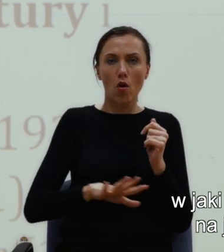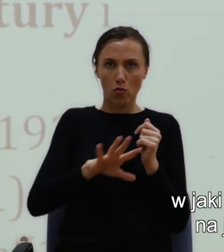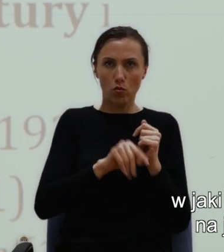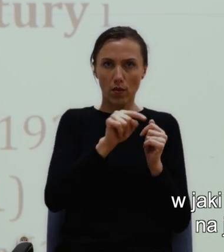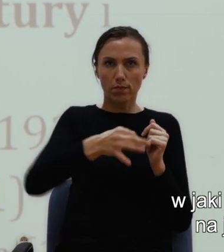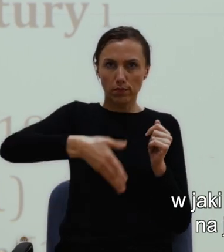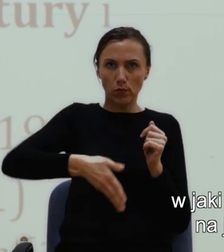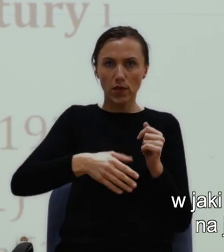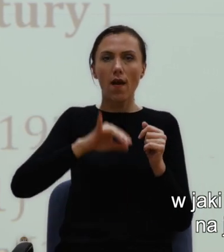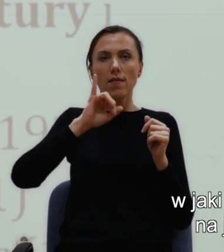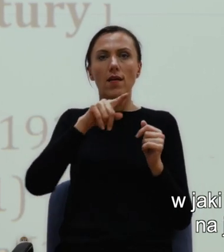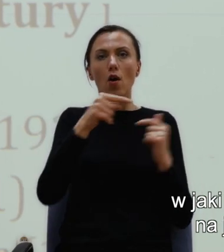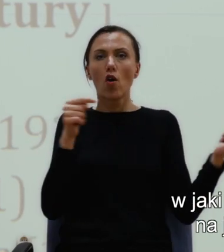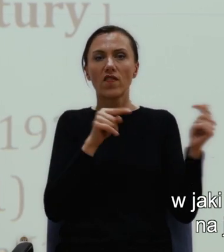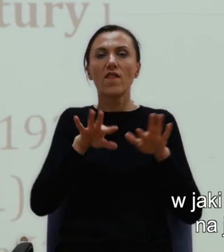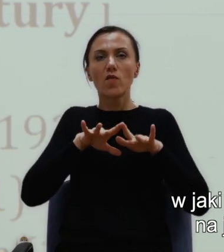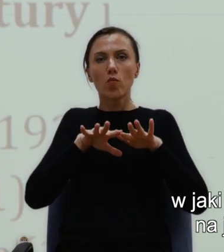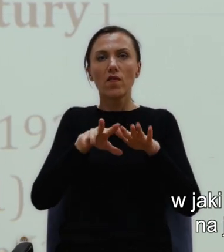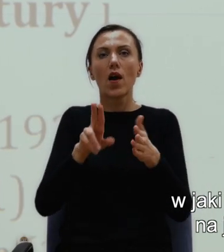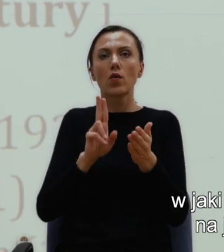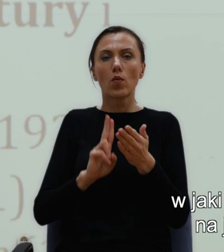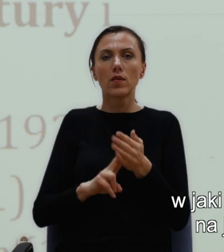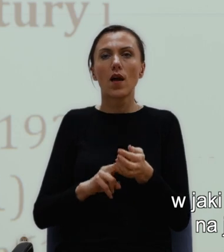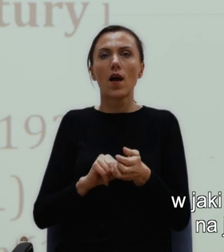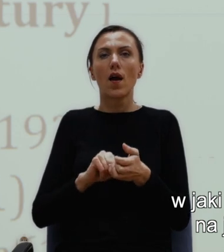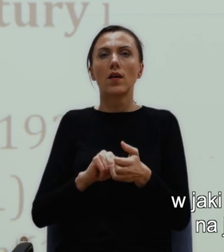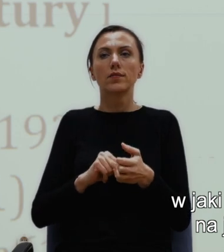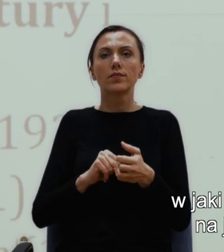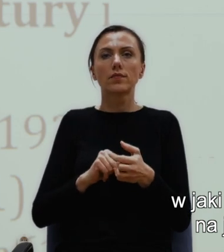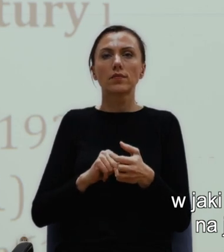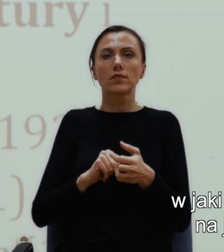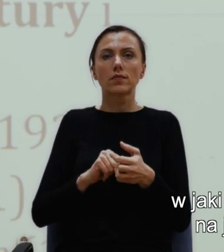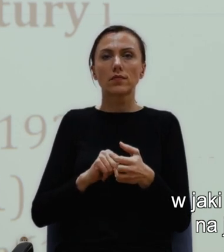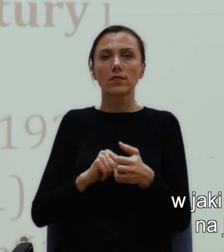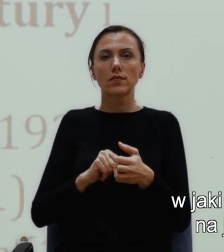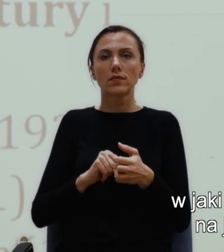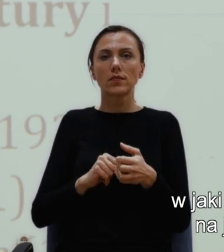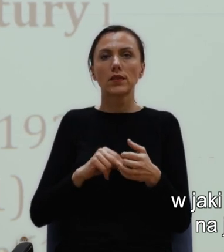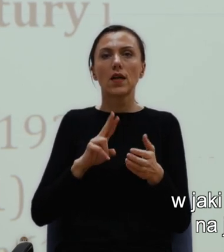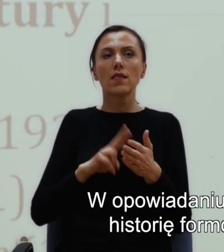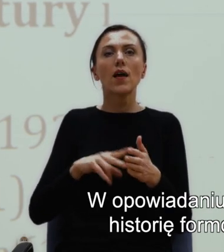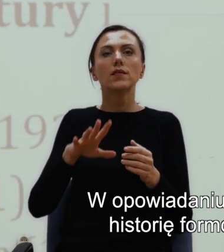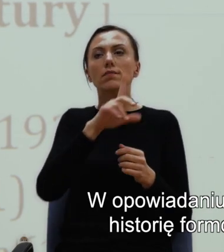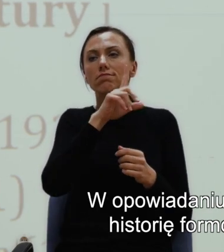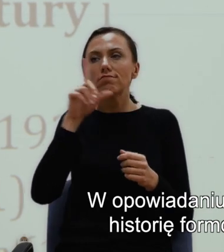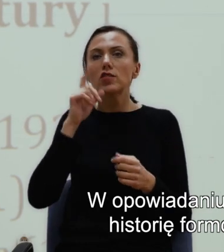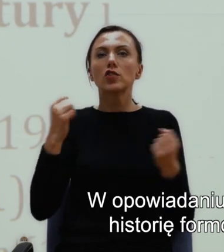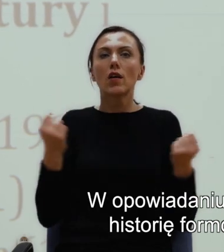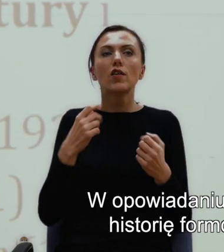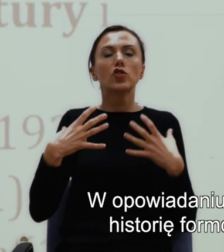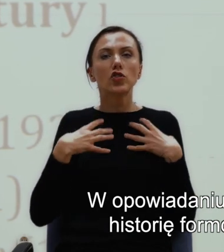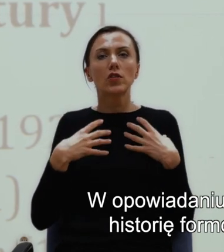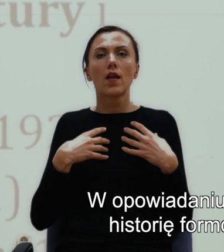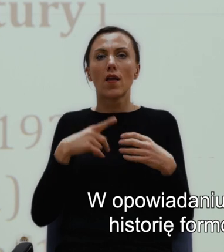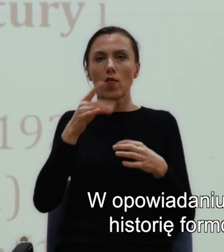jego społeczne funkcjonowanie. W opowiadaniu Suchy